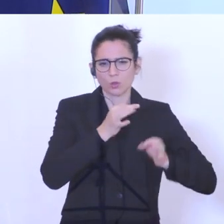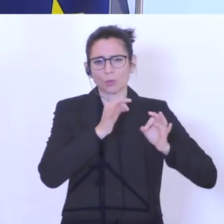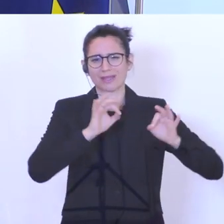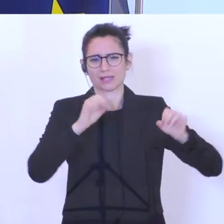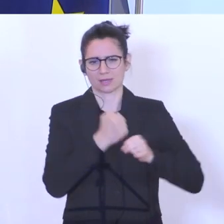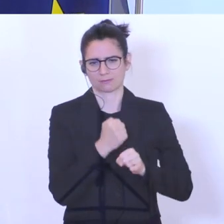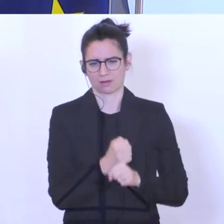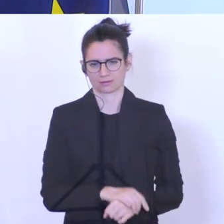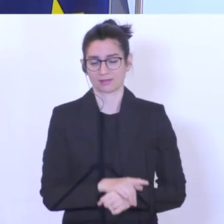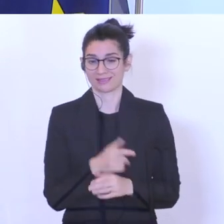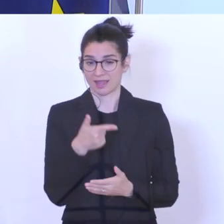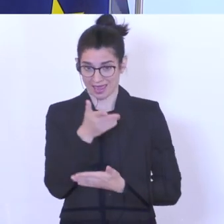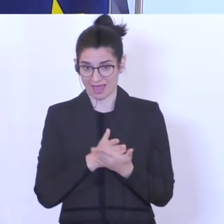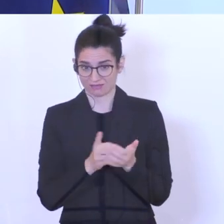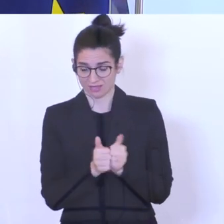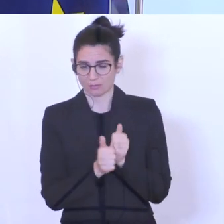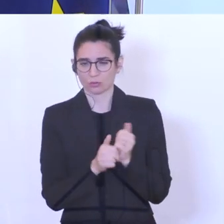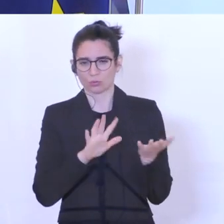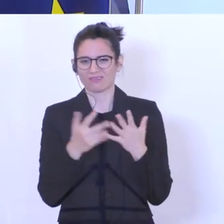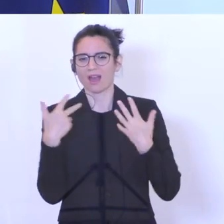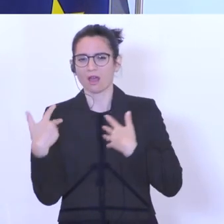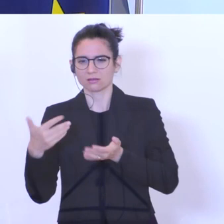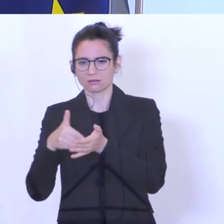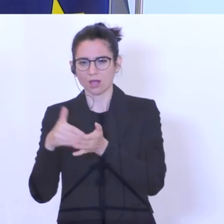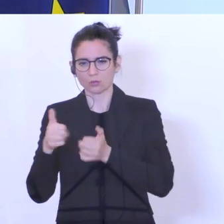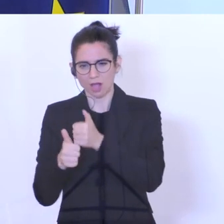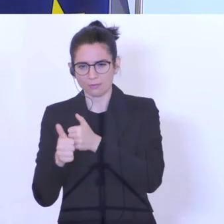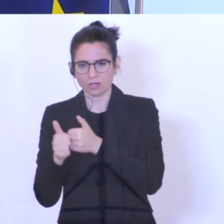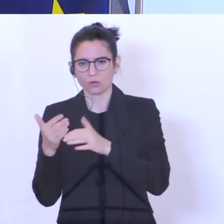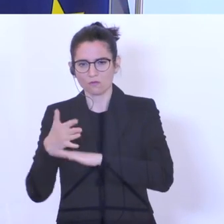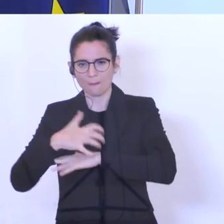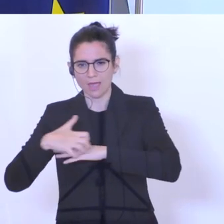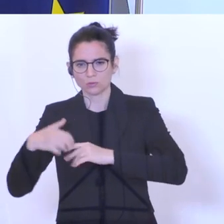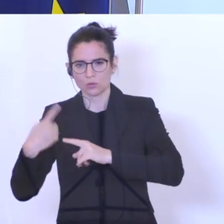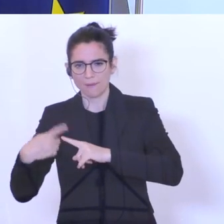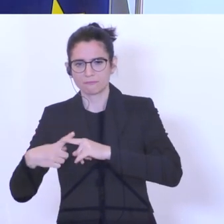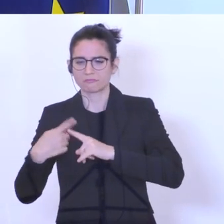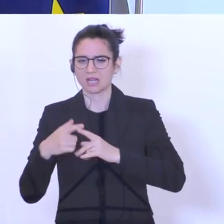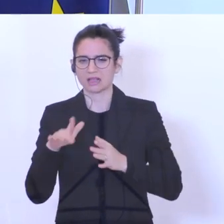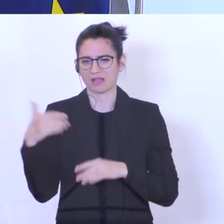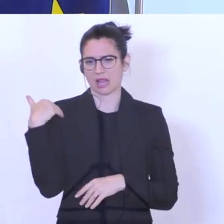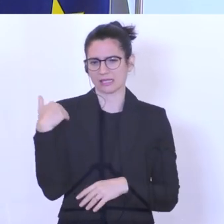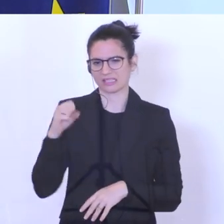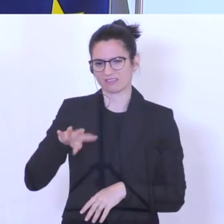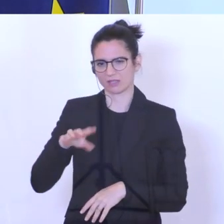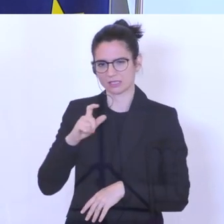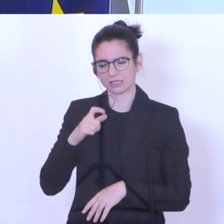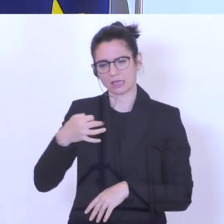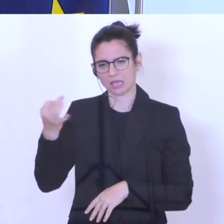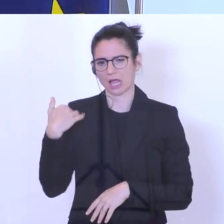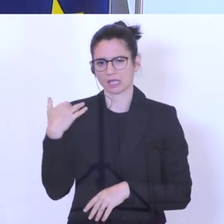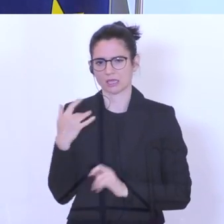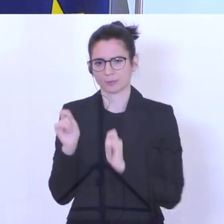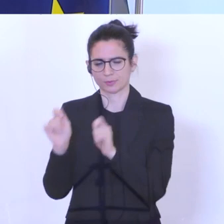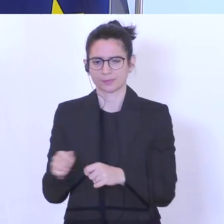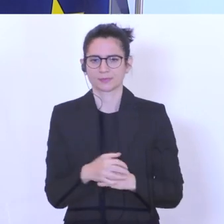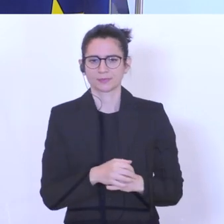Rund um die Hälfte der Abrechnungen und das sind fast 80.000 Abrechnungen für März und April sind in den letzten 14 Tagen eingegangen.